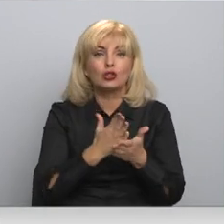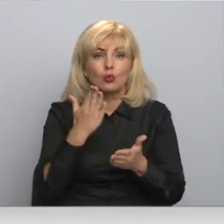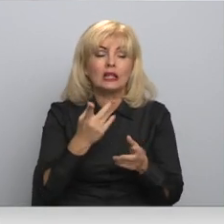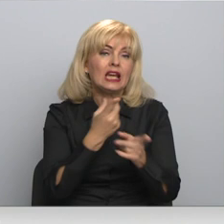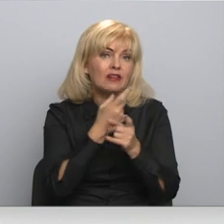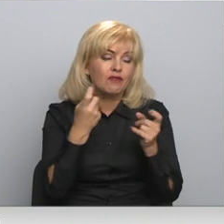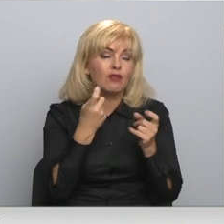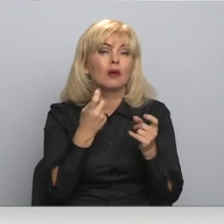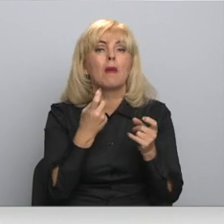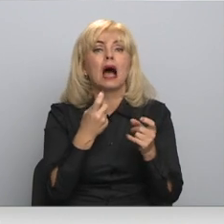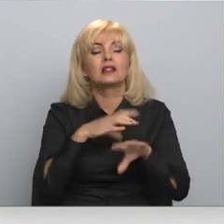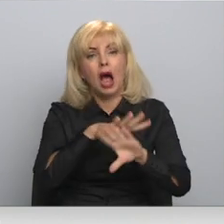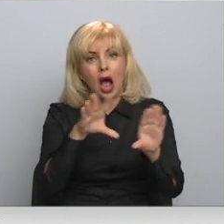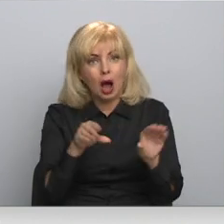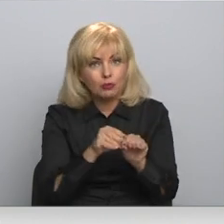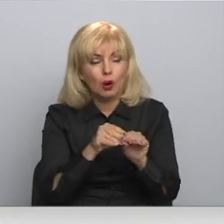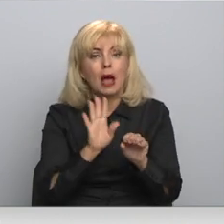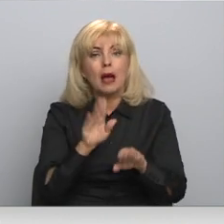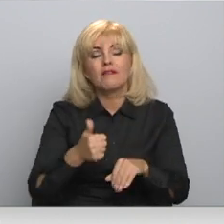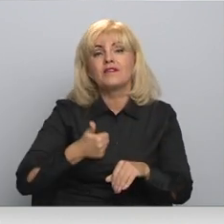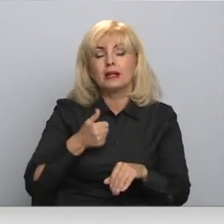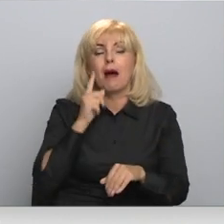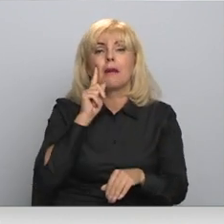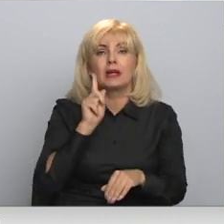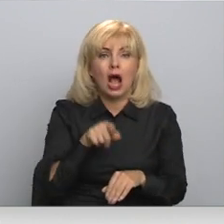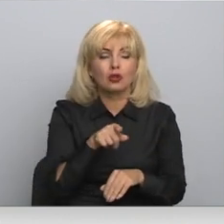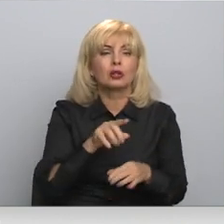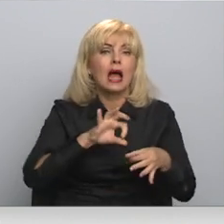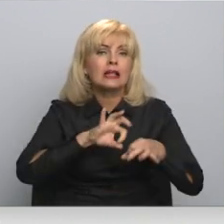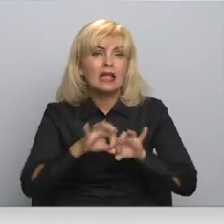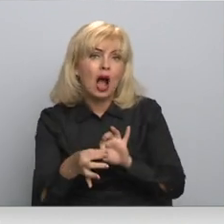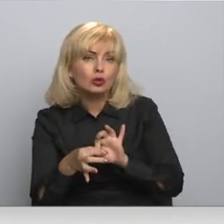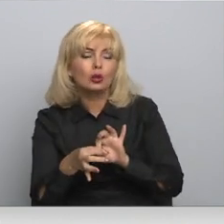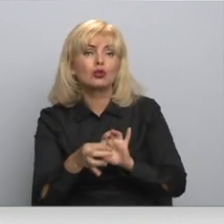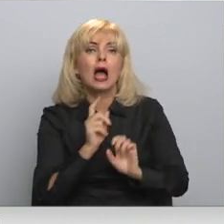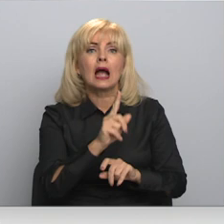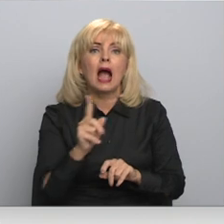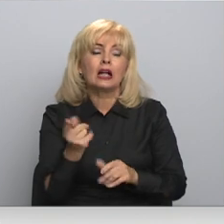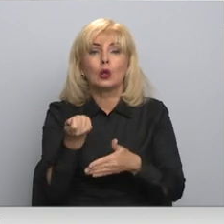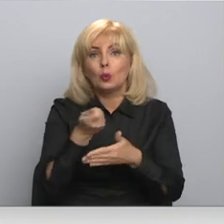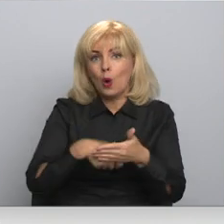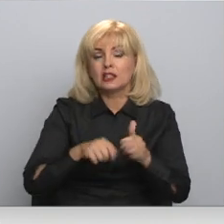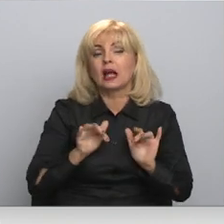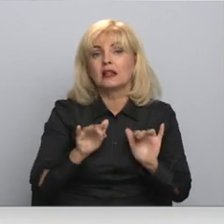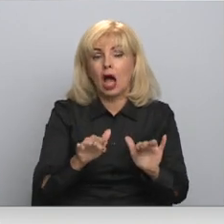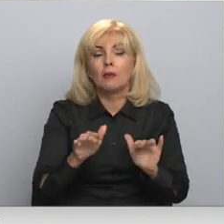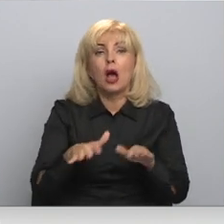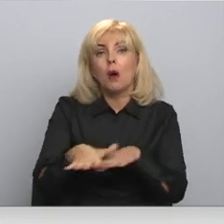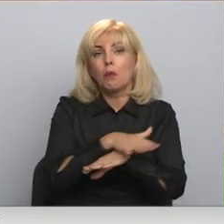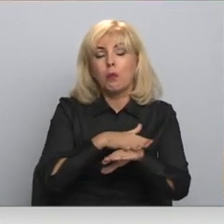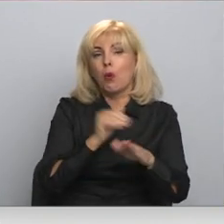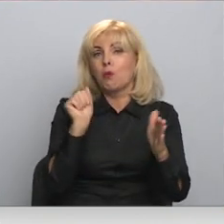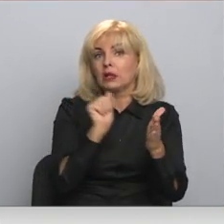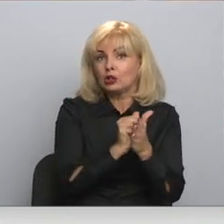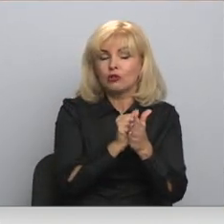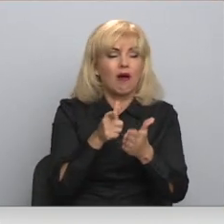apjomu, kas par kapitālu sabiedrību ir jāzina. Tādas detalizācijas, lai katrs noslēgtais darījums, tiktu publiskots nav.